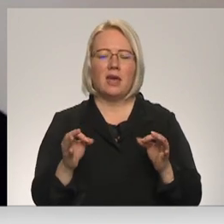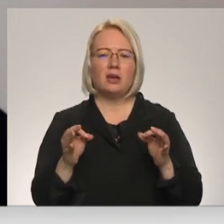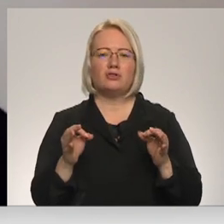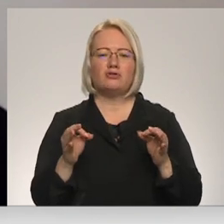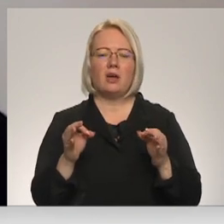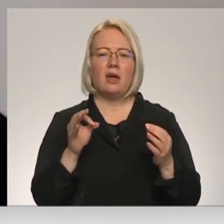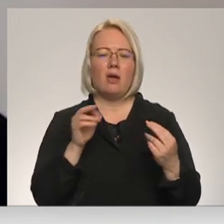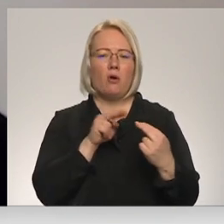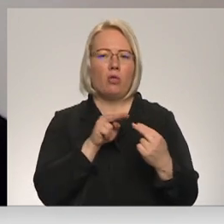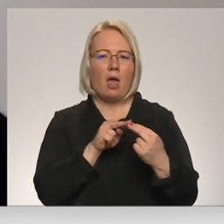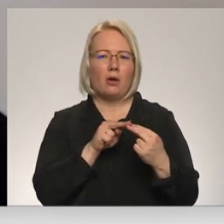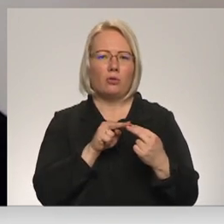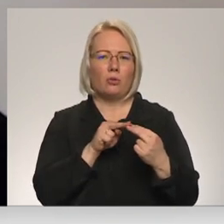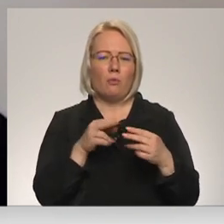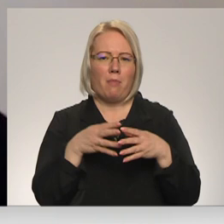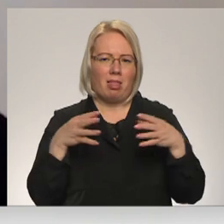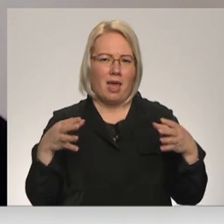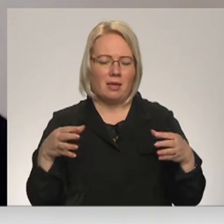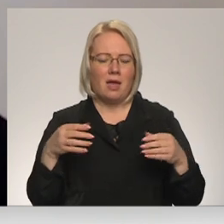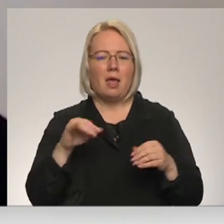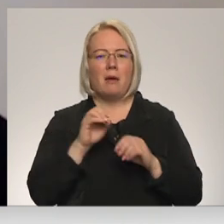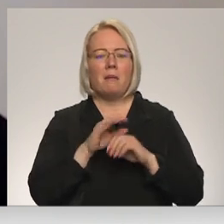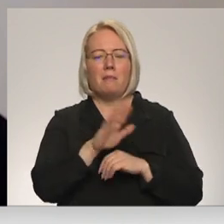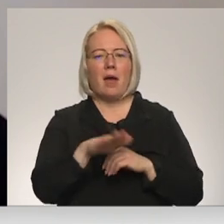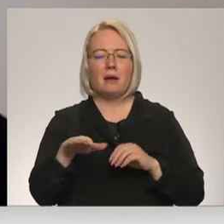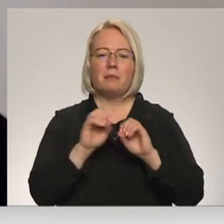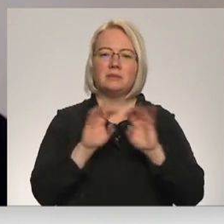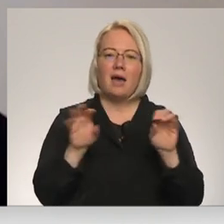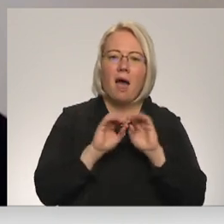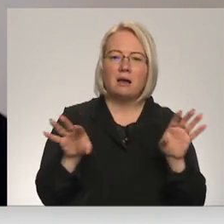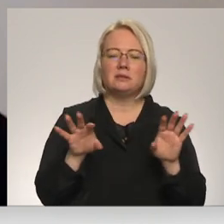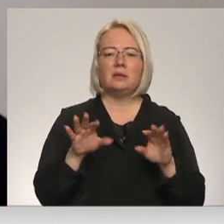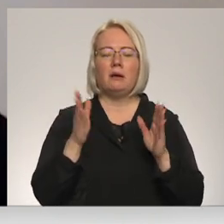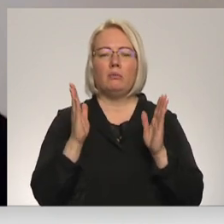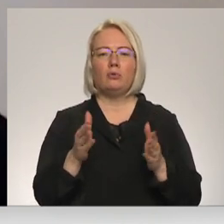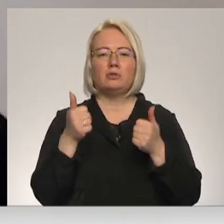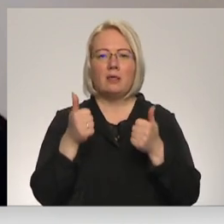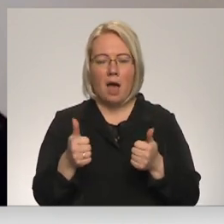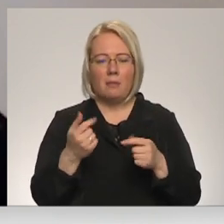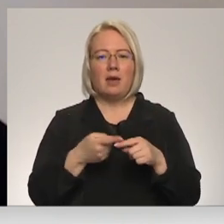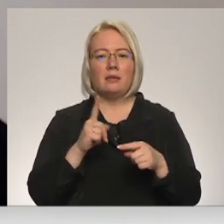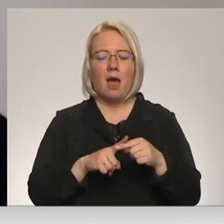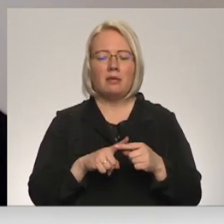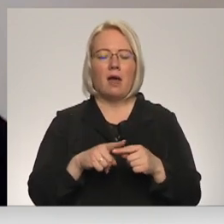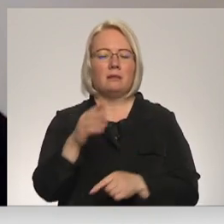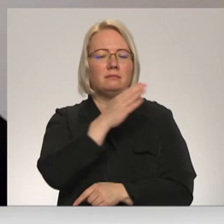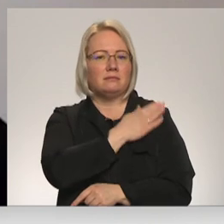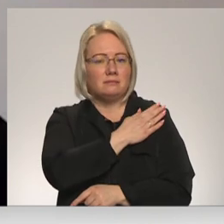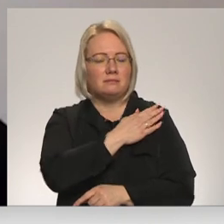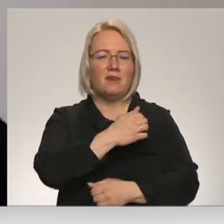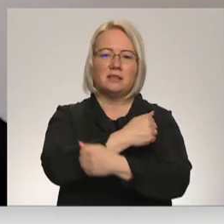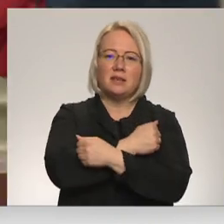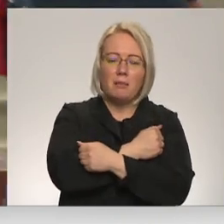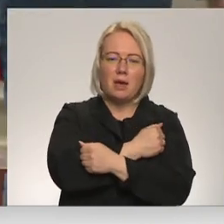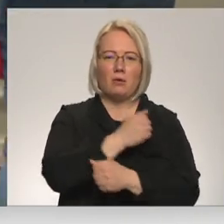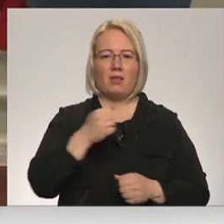kontaktu palielināt. Ja bērnam stāsti, ka ar viņu viss būs labi, tad arī uzliet troku vai samīļot vairāk